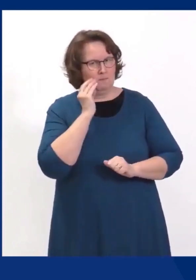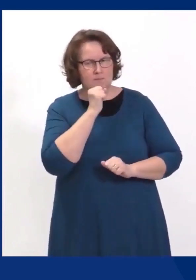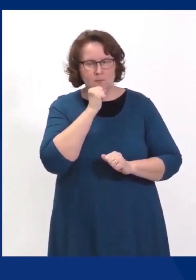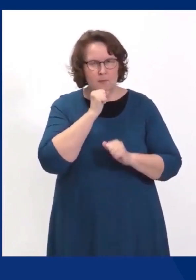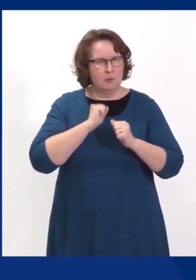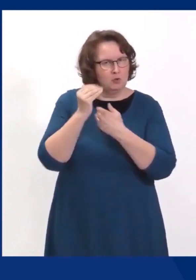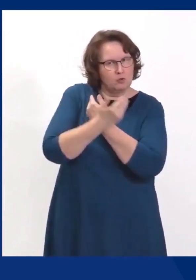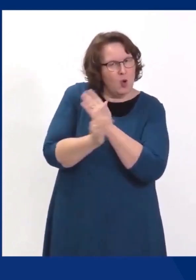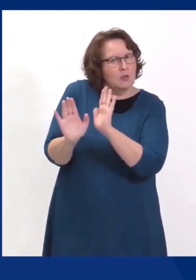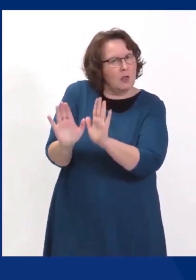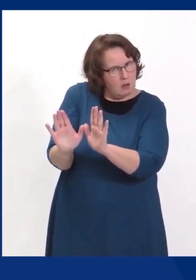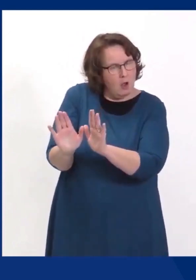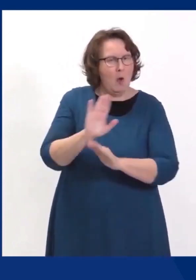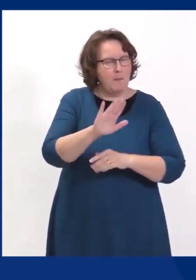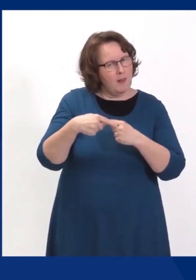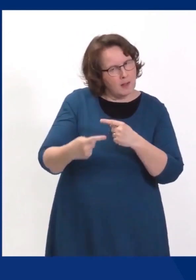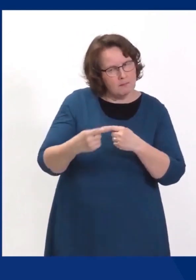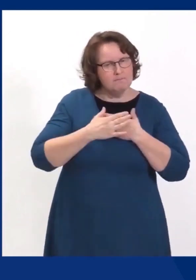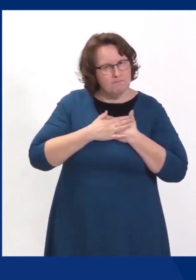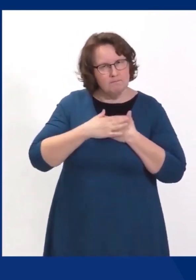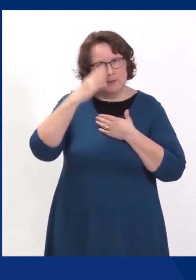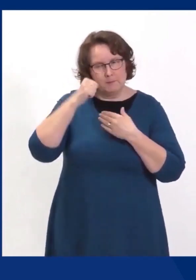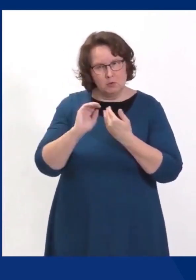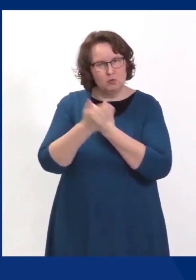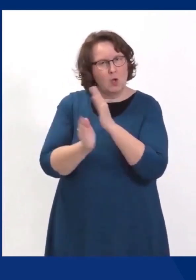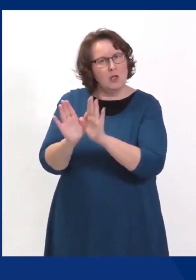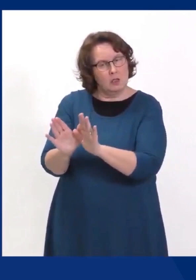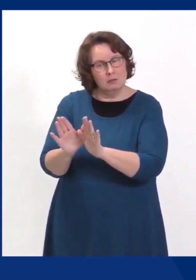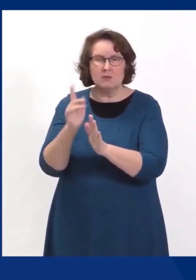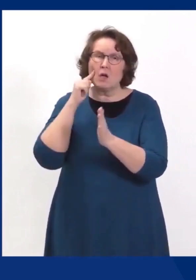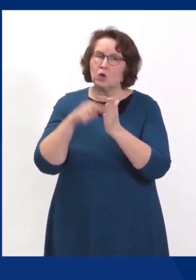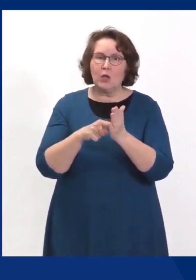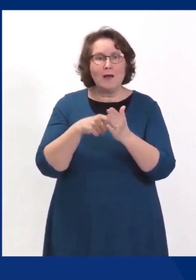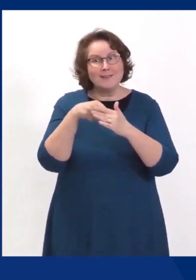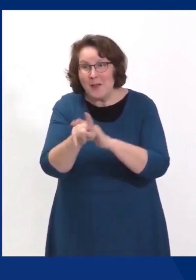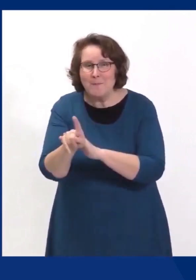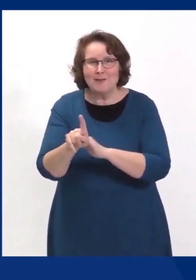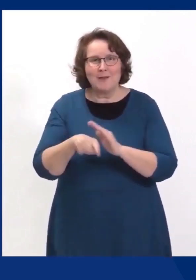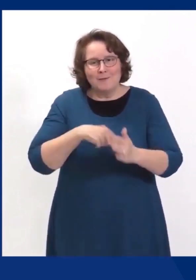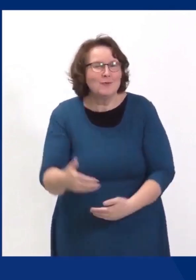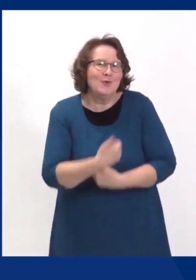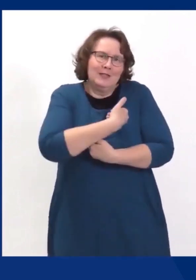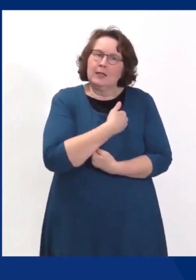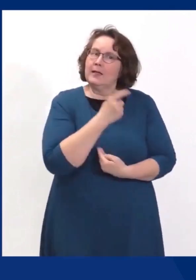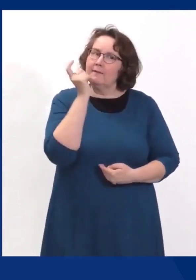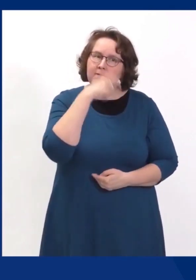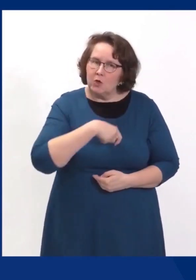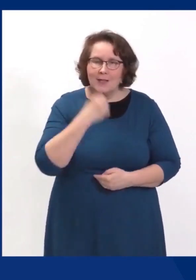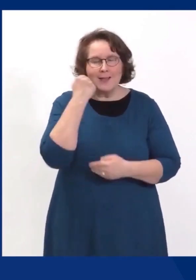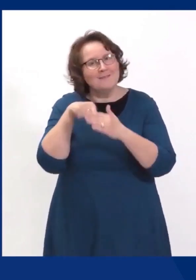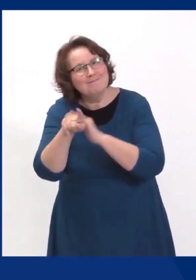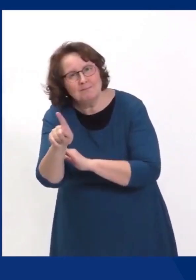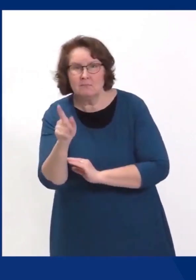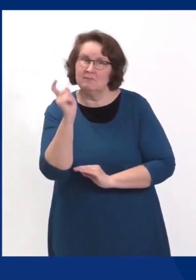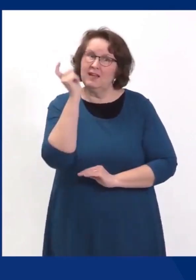läheisiä. Ja silloin se tarkoittaa valitettavasti sitä, että ei voida mennä isovanhemman syliin ja leikkimään. Tiedän, että tämä on mun